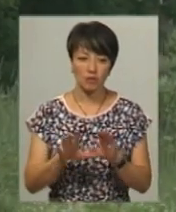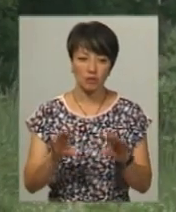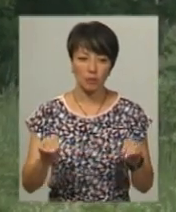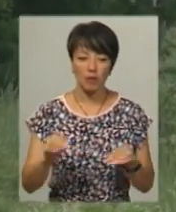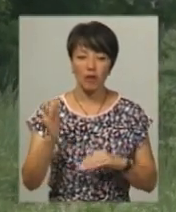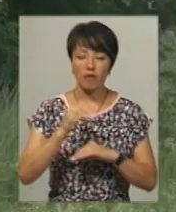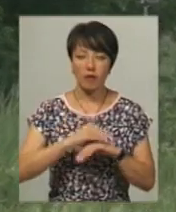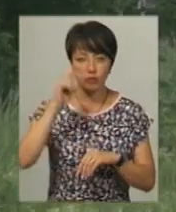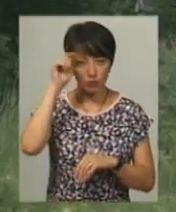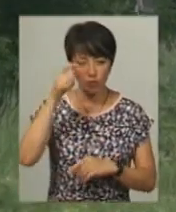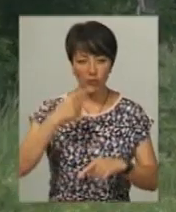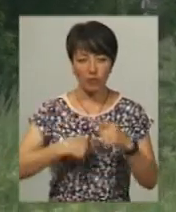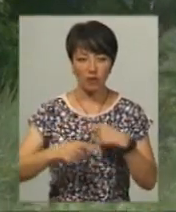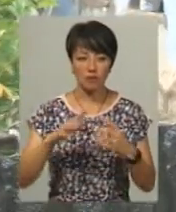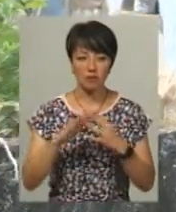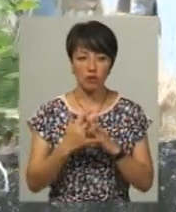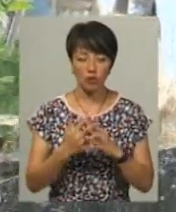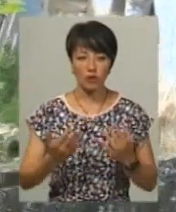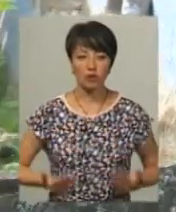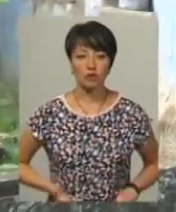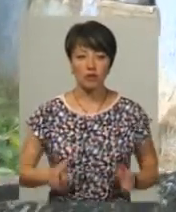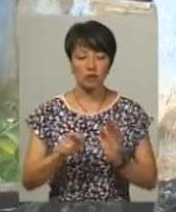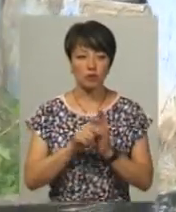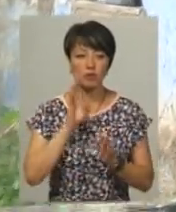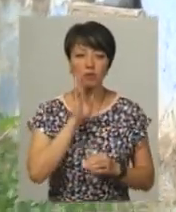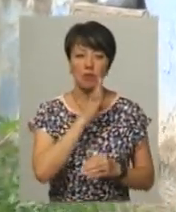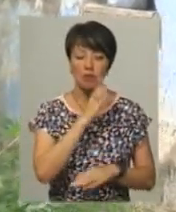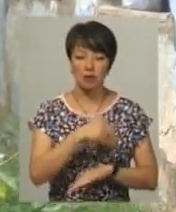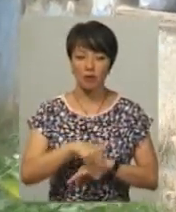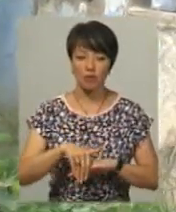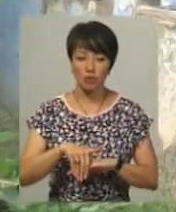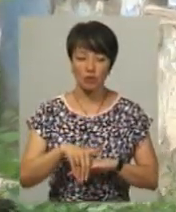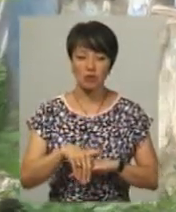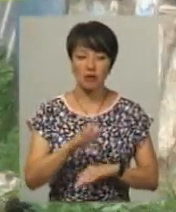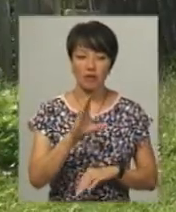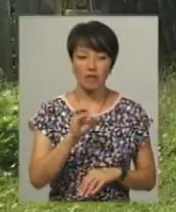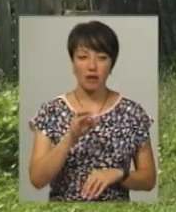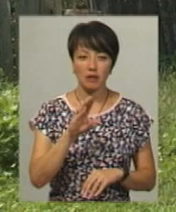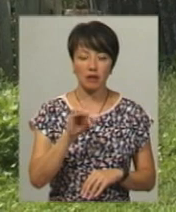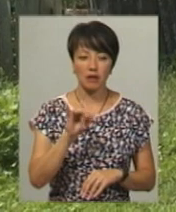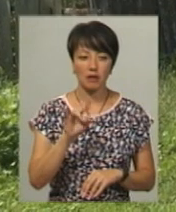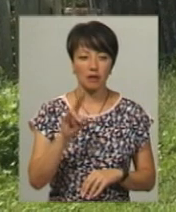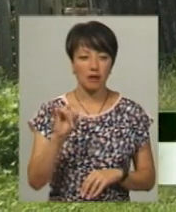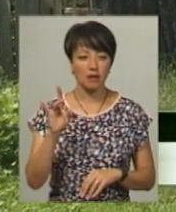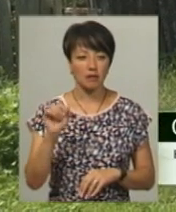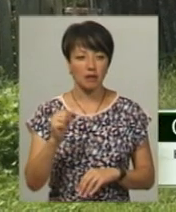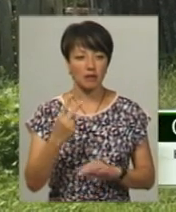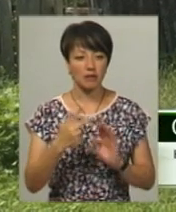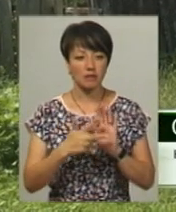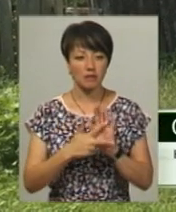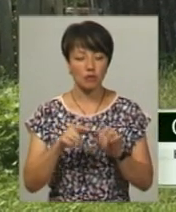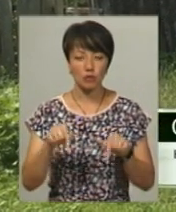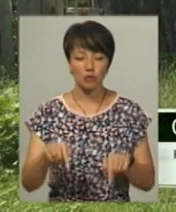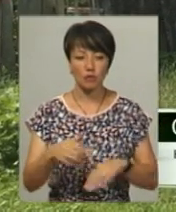Увечері чоловік повертається в Юхимівці, де мешкає разом зі своєю матір'ю на вулиці Ветеринарній, 28. На вулиці Ветеринарній у